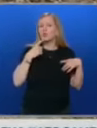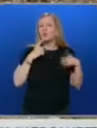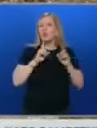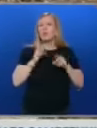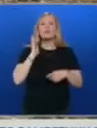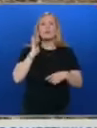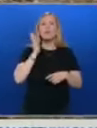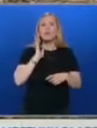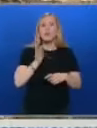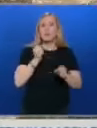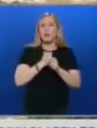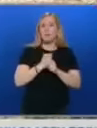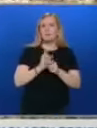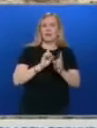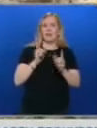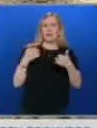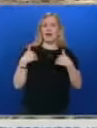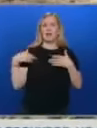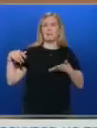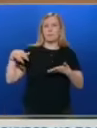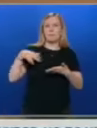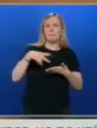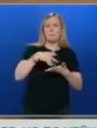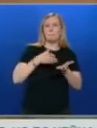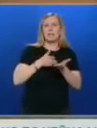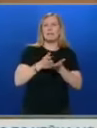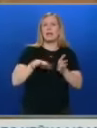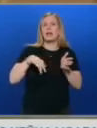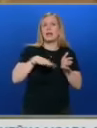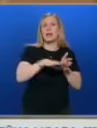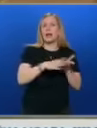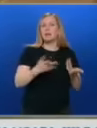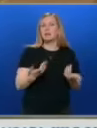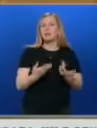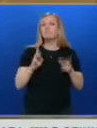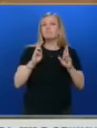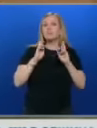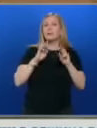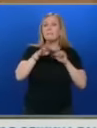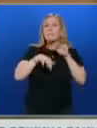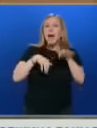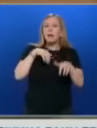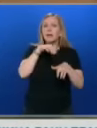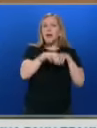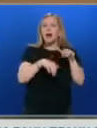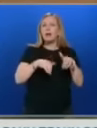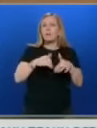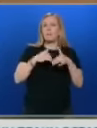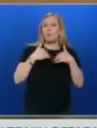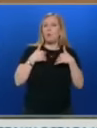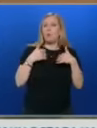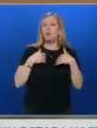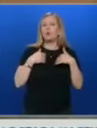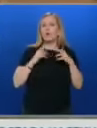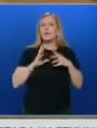отидат на работа. Няма как да отидеме на работа, да минеме през реката. Надяваме се Багира да ни направи просек, да можем да изкараме